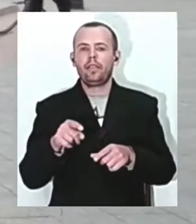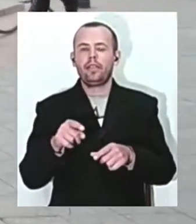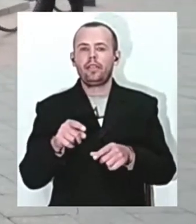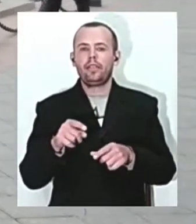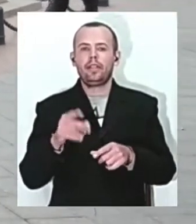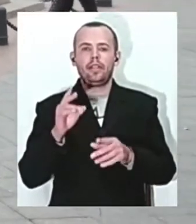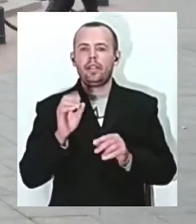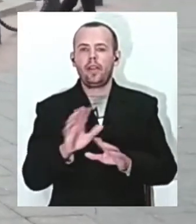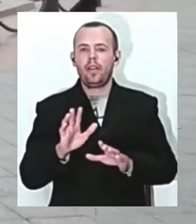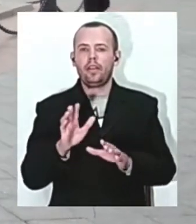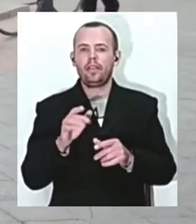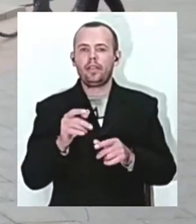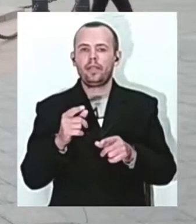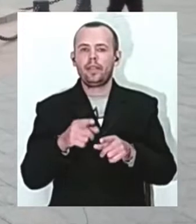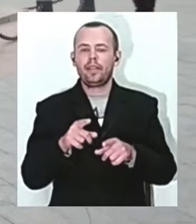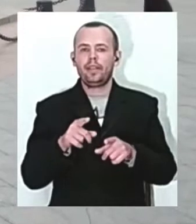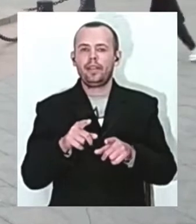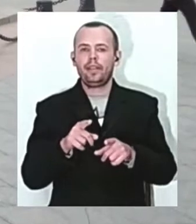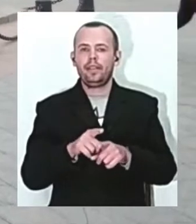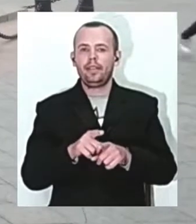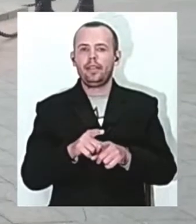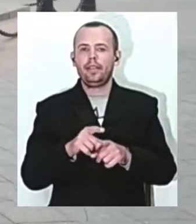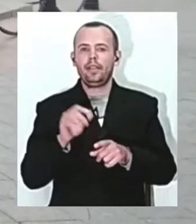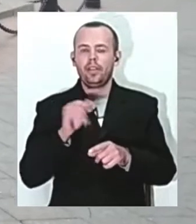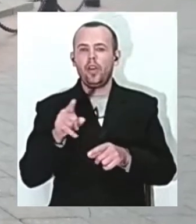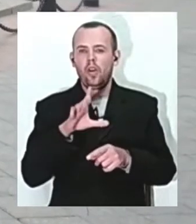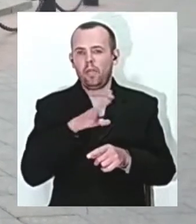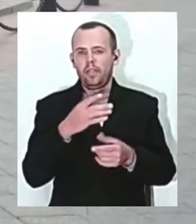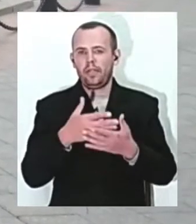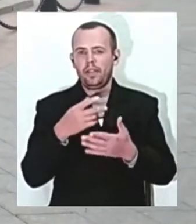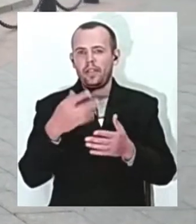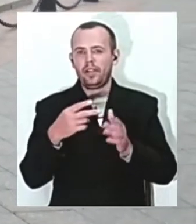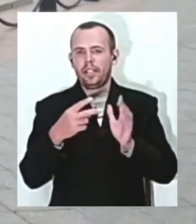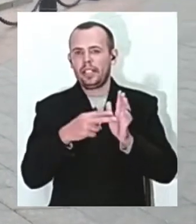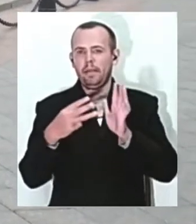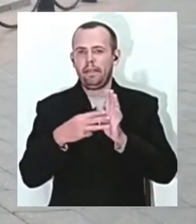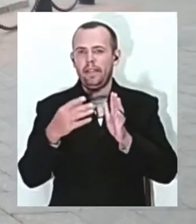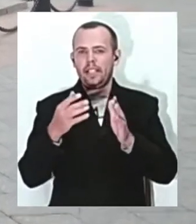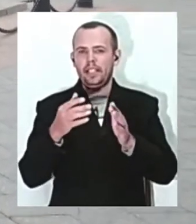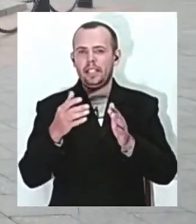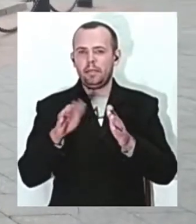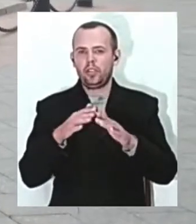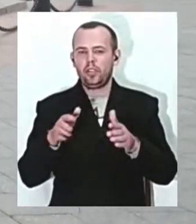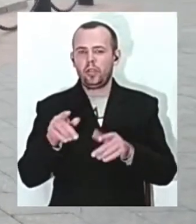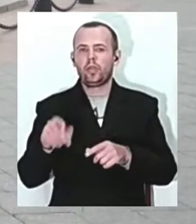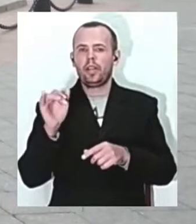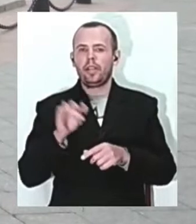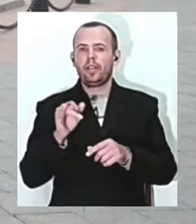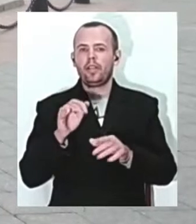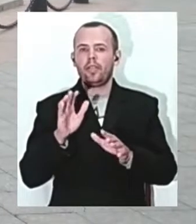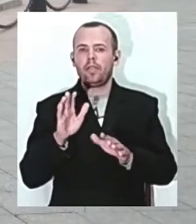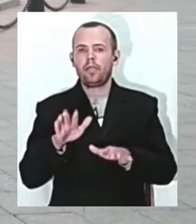ситуацію. Їх було приблизно 7-8 штук. І їх мета була, напевно,